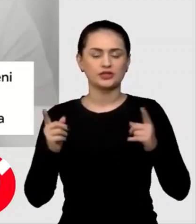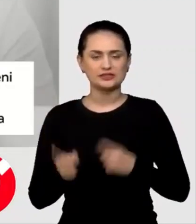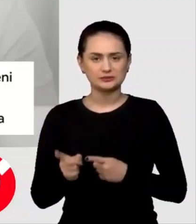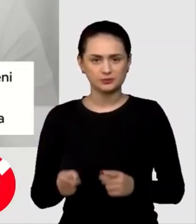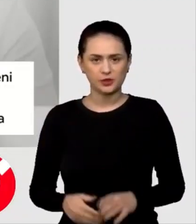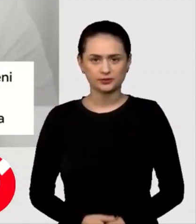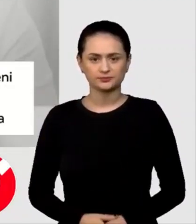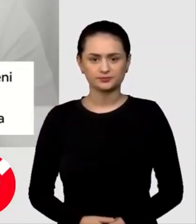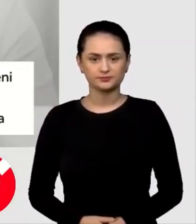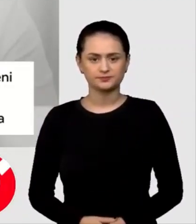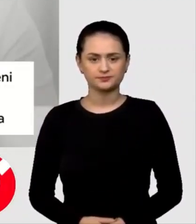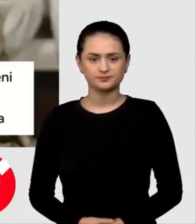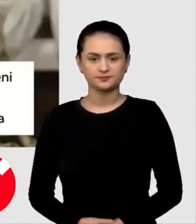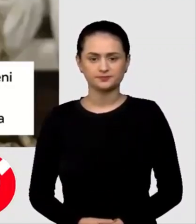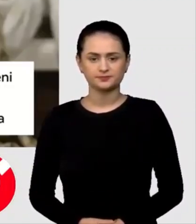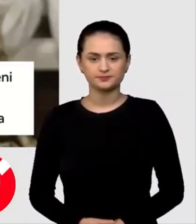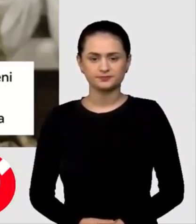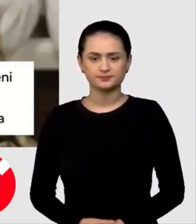ruse.